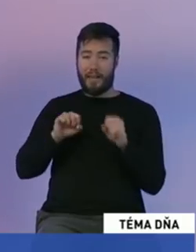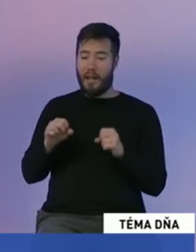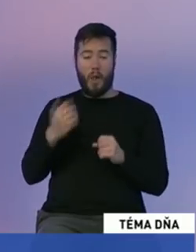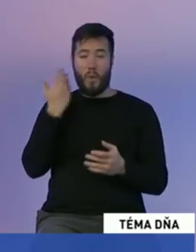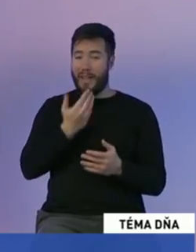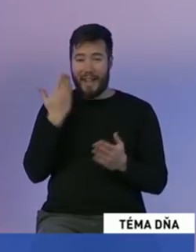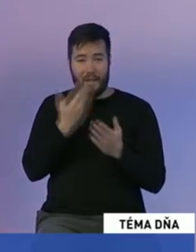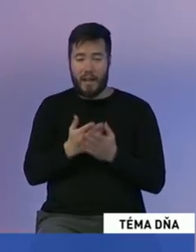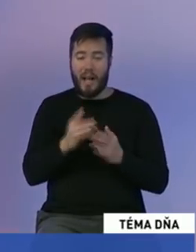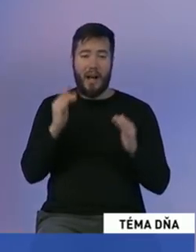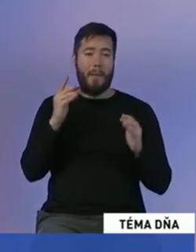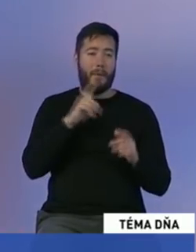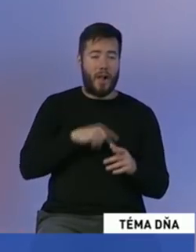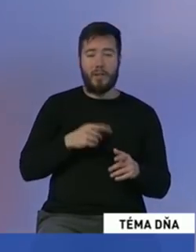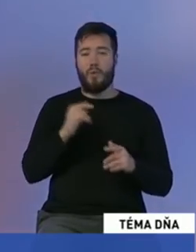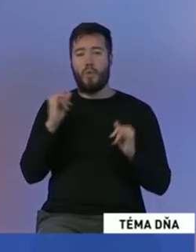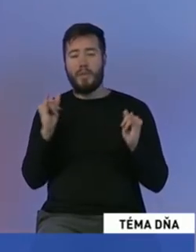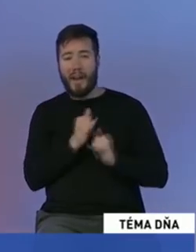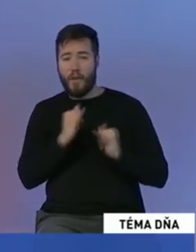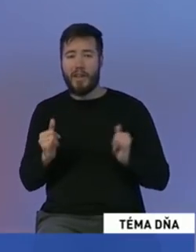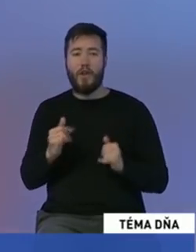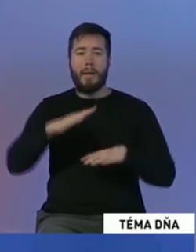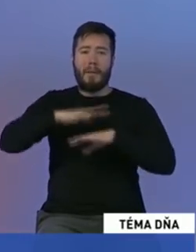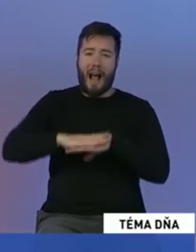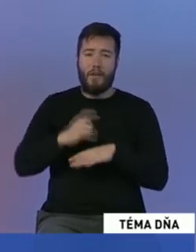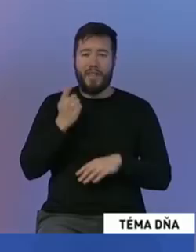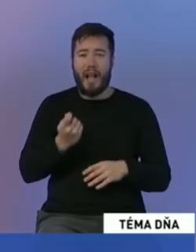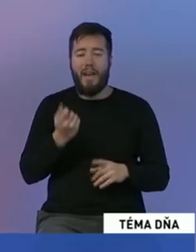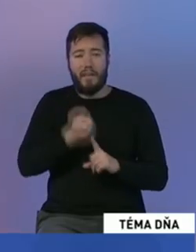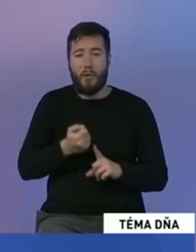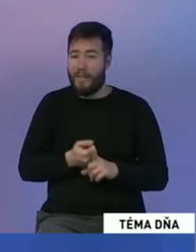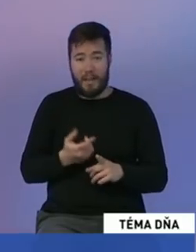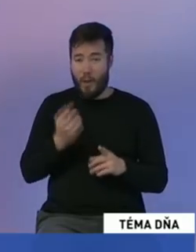neveria v obmyložiteľnosť práva. To znamená, že pokiaľ nemáme